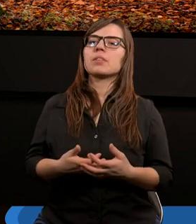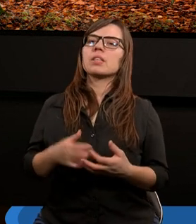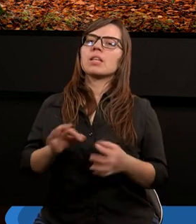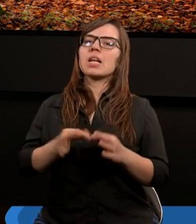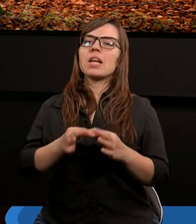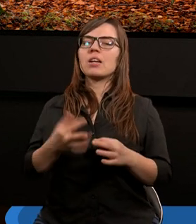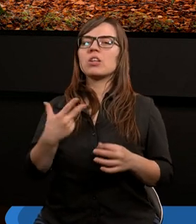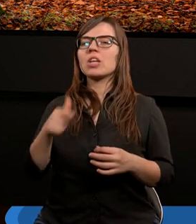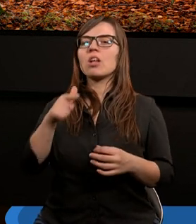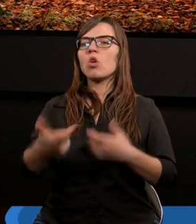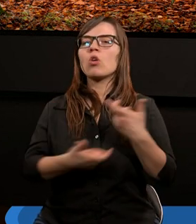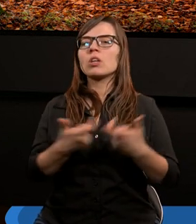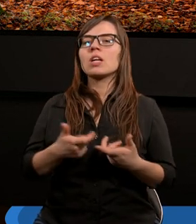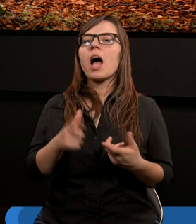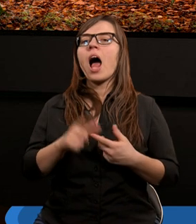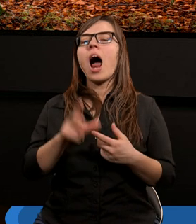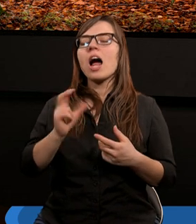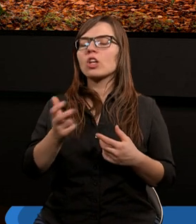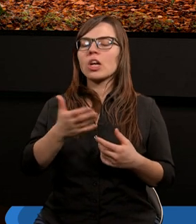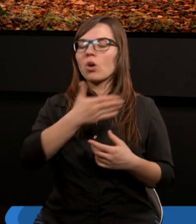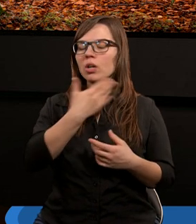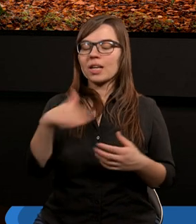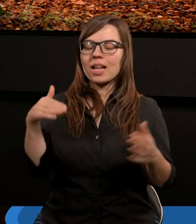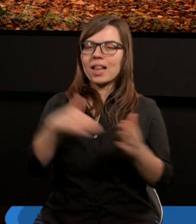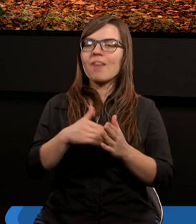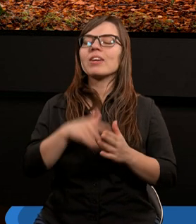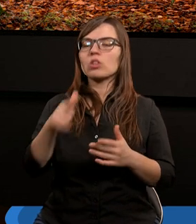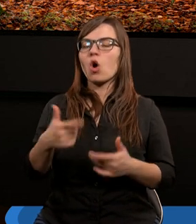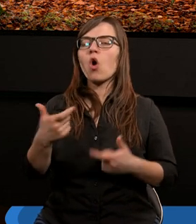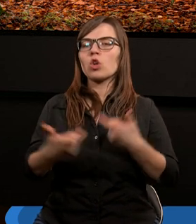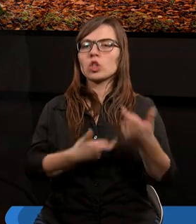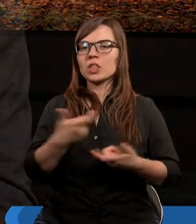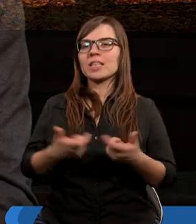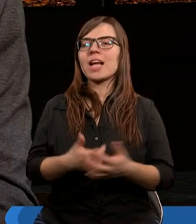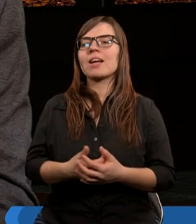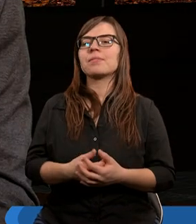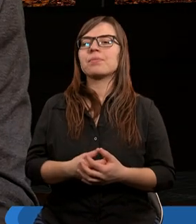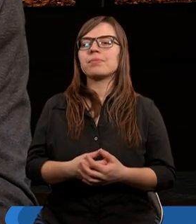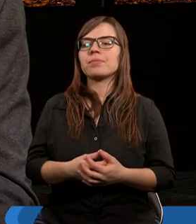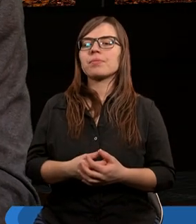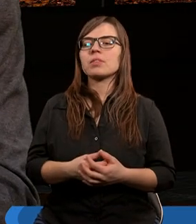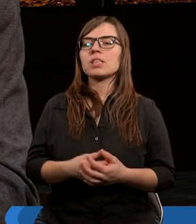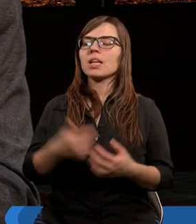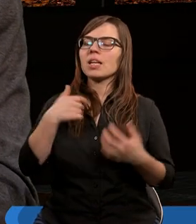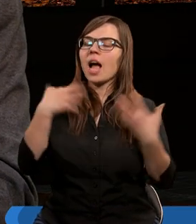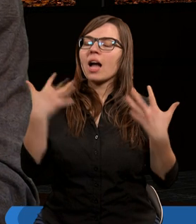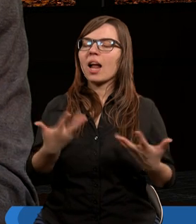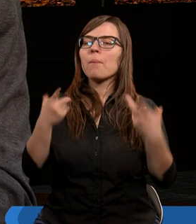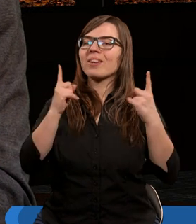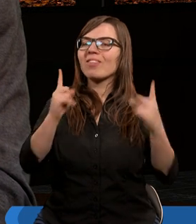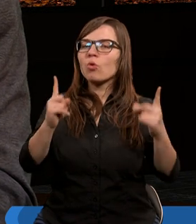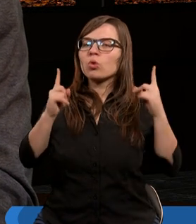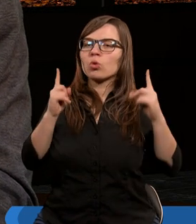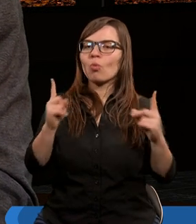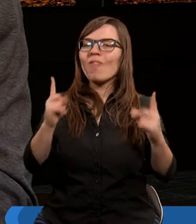Gdyż nie to czynię, co chcę, ale czego nienawidzę, to czynię. Ja chciałbym zwrócić